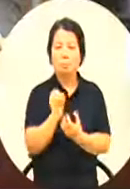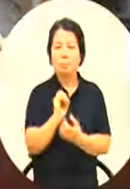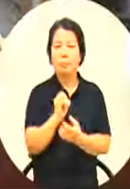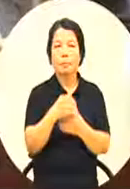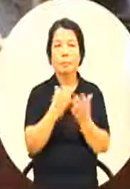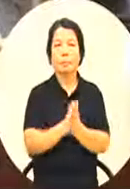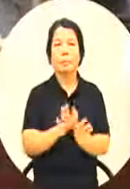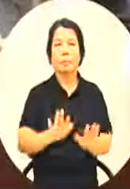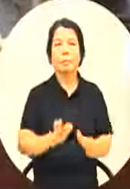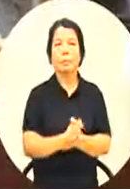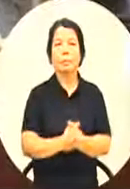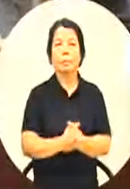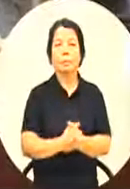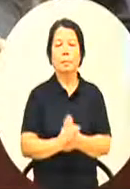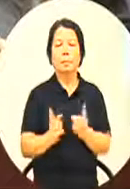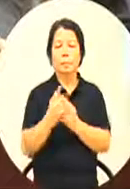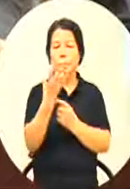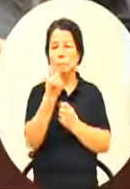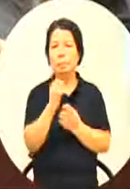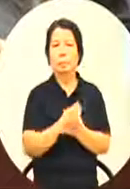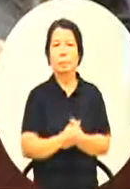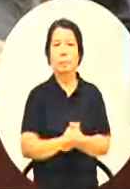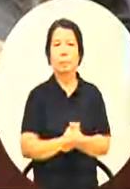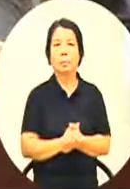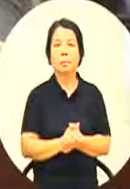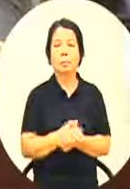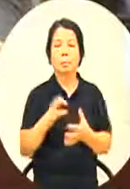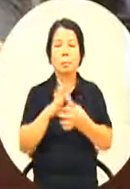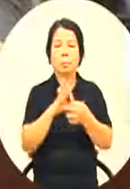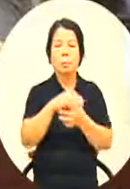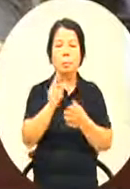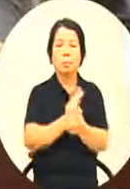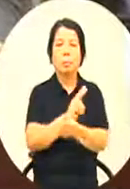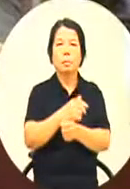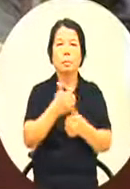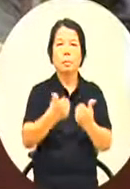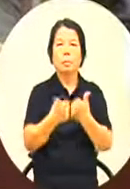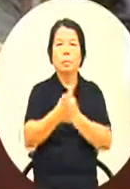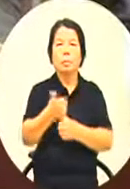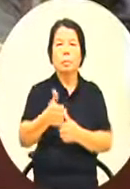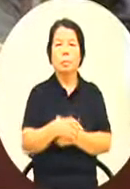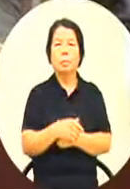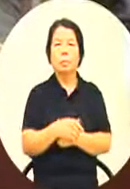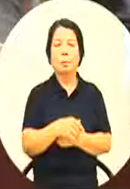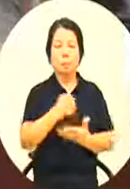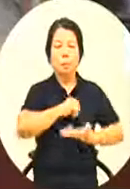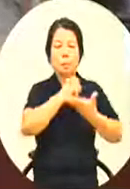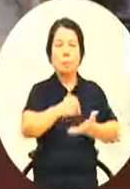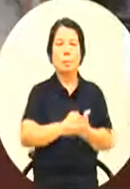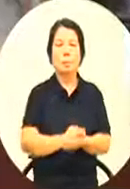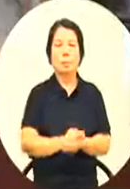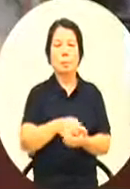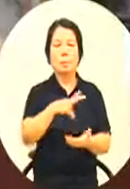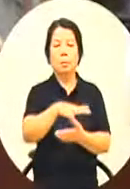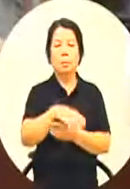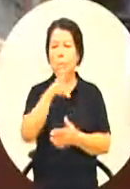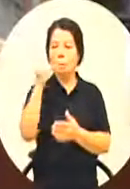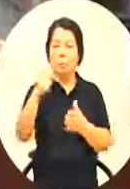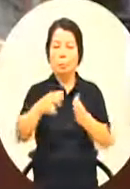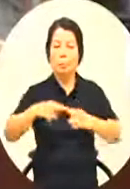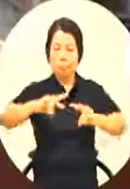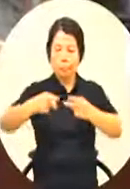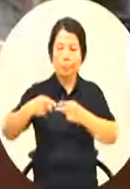这个部分可能比较没有那有关演艺员的那个建议我们会回来调整一下